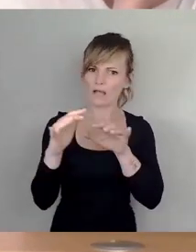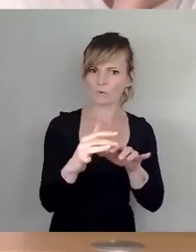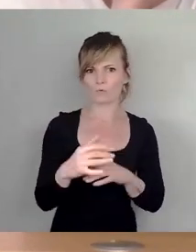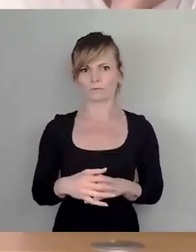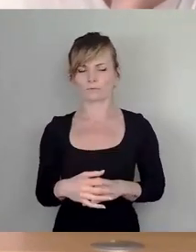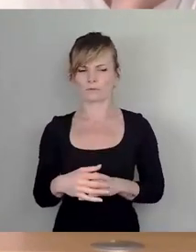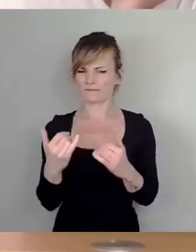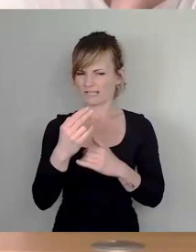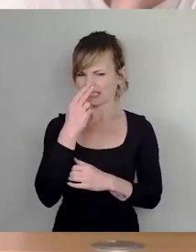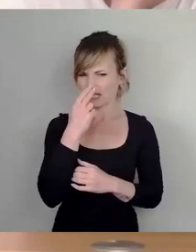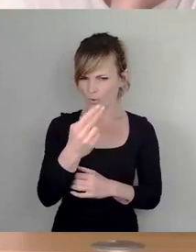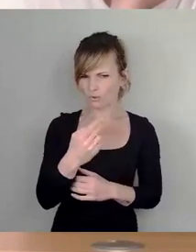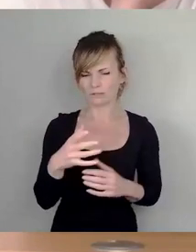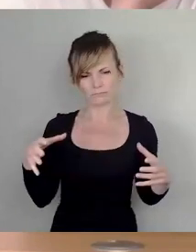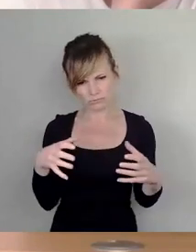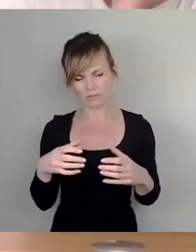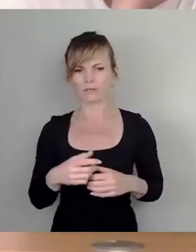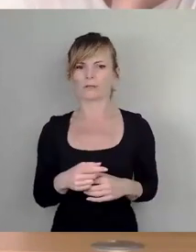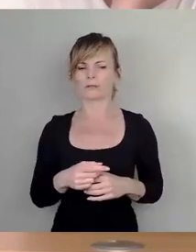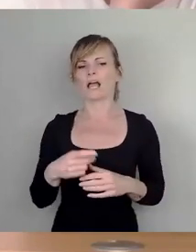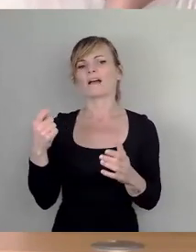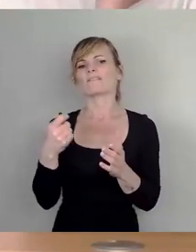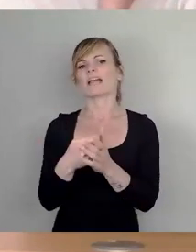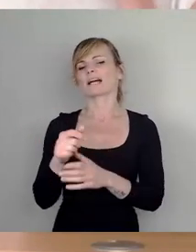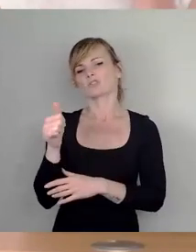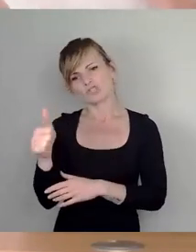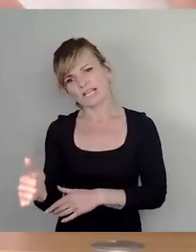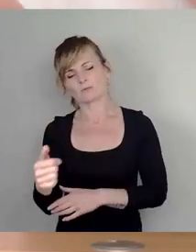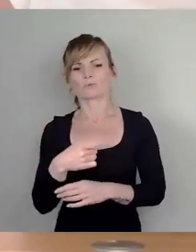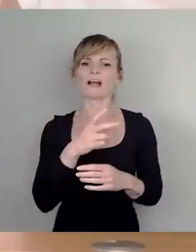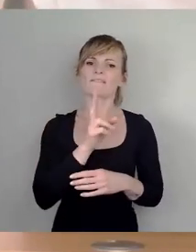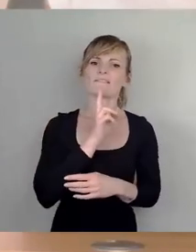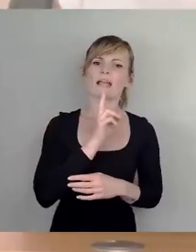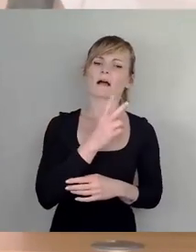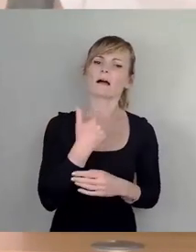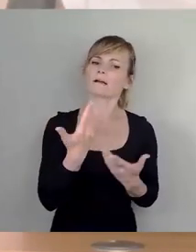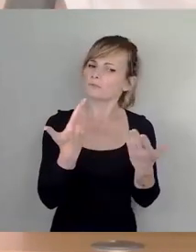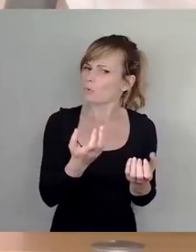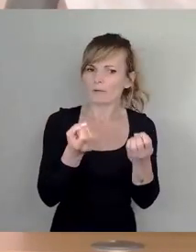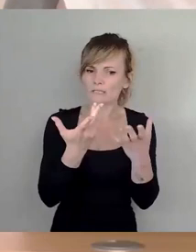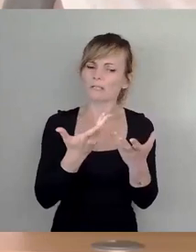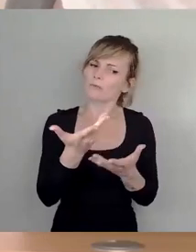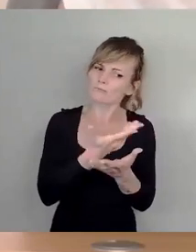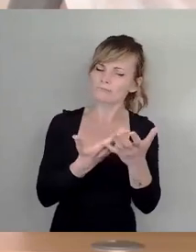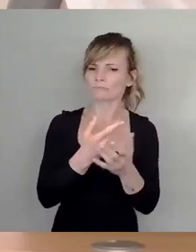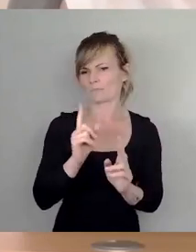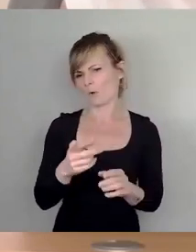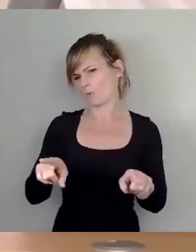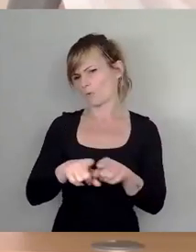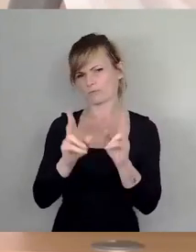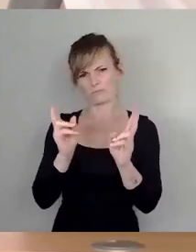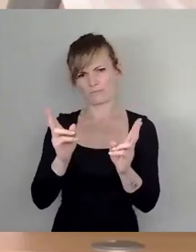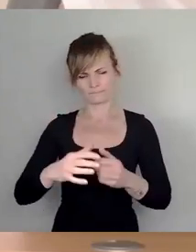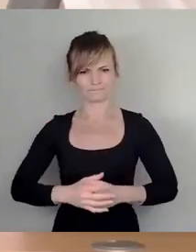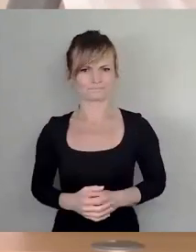gehört ja genauso dazu wie Wertschätzung. Ich möchte noch mal gerne ein paar Punkte zur Versachlichung sagen, was Sie gezeigt haben, Herr Wirz. Also dieses